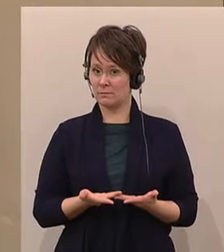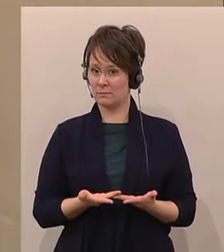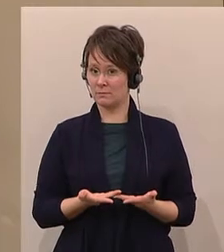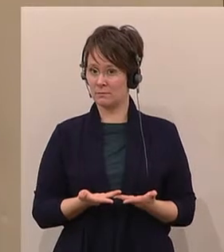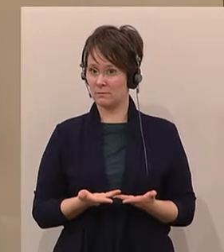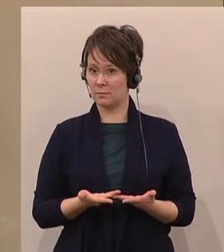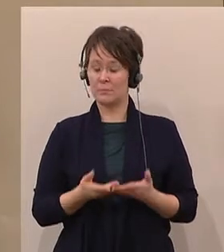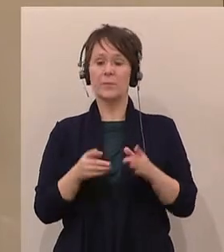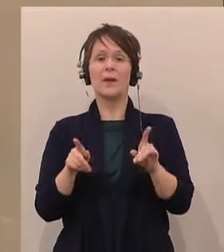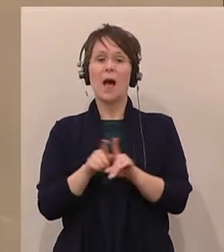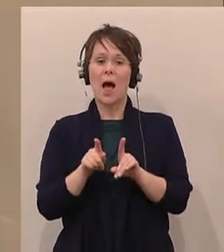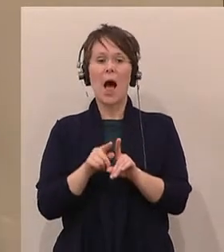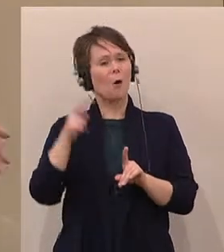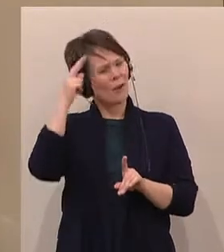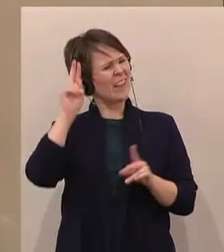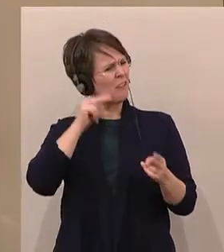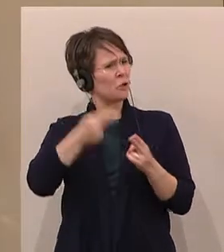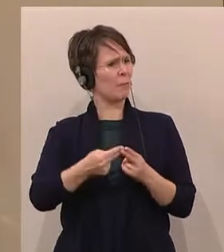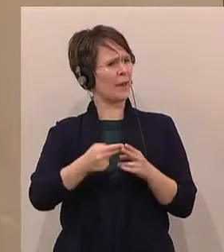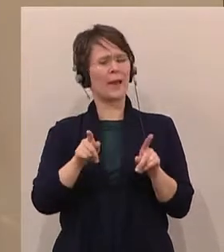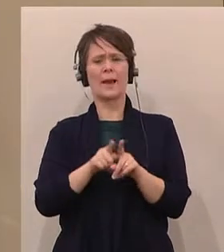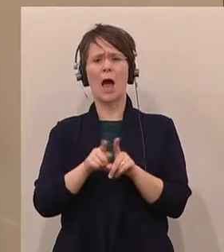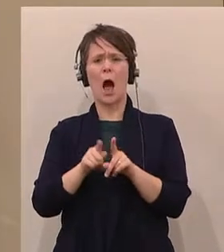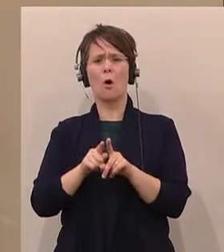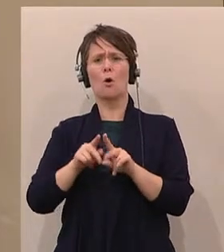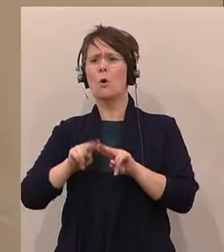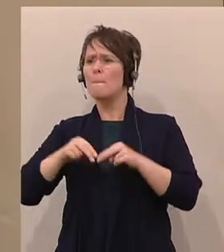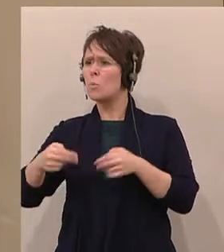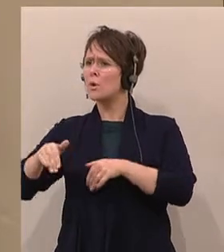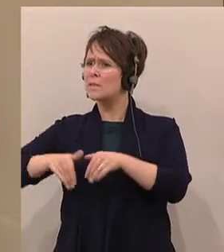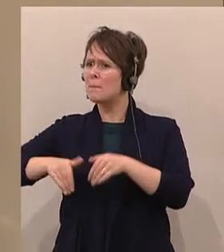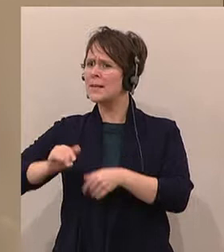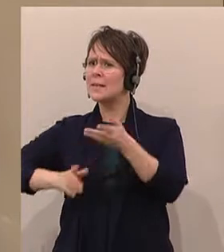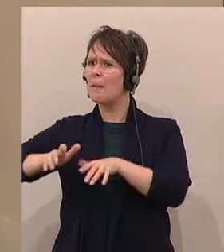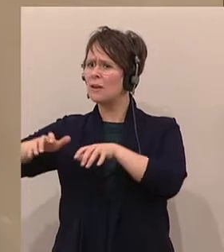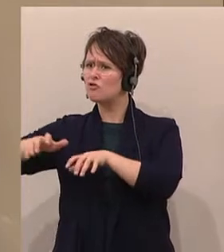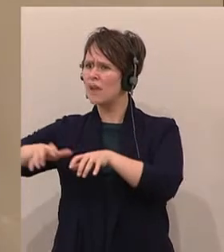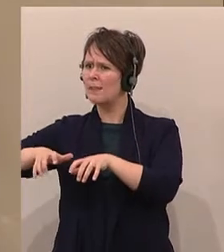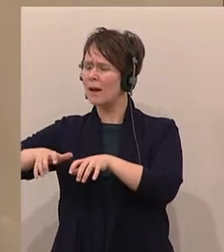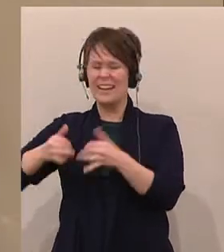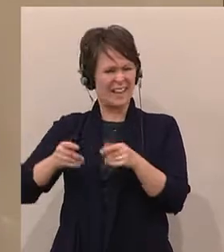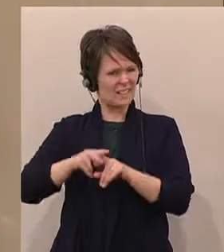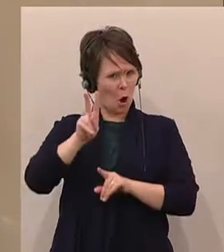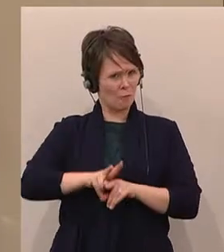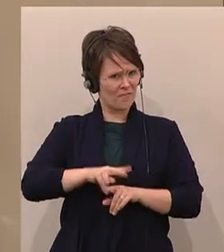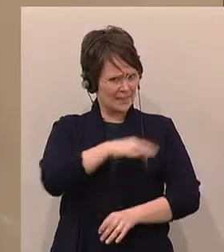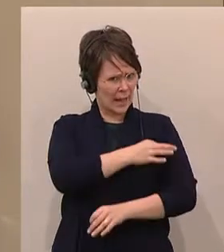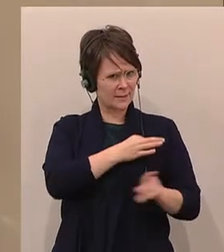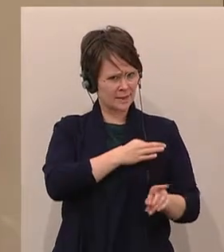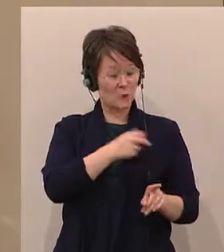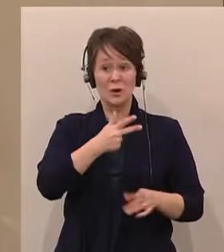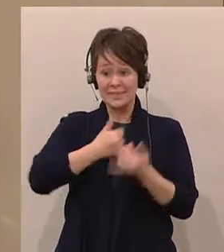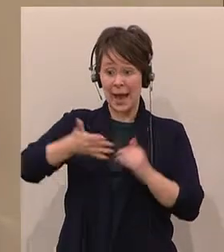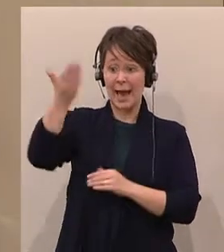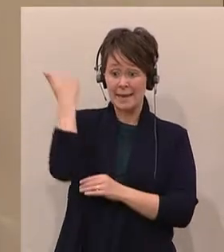Herrn Bundesministers Brandstetter und jetzt auch Vizekanzler, der vor drei Jahren noch eine Arbeitsgruppe auch gegründet hat,